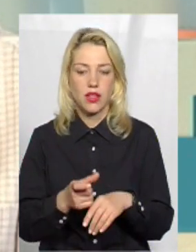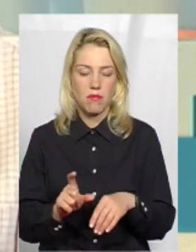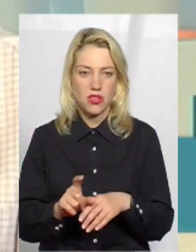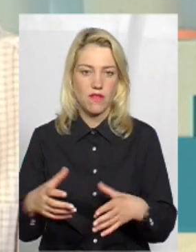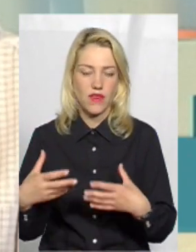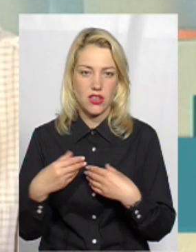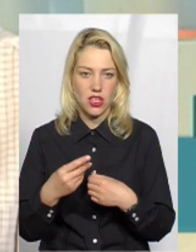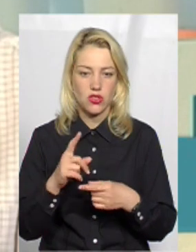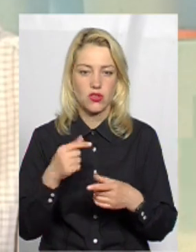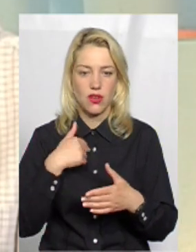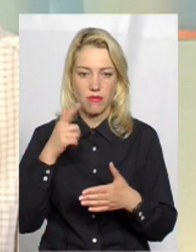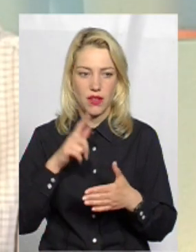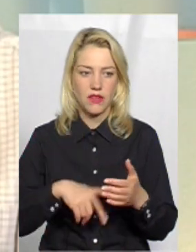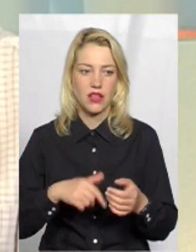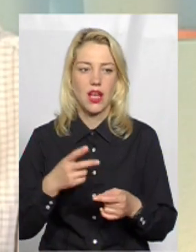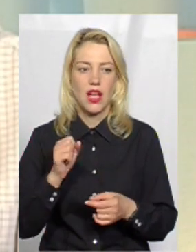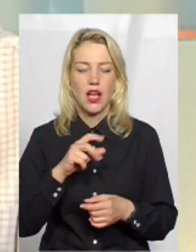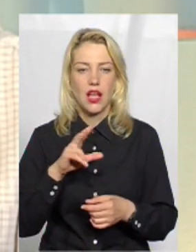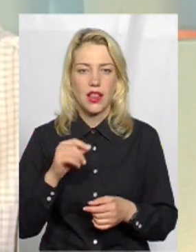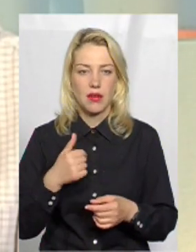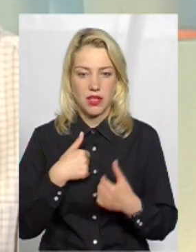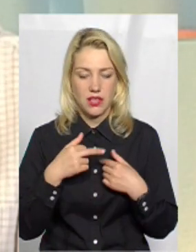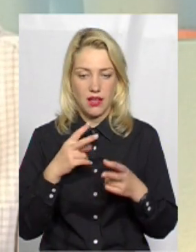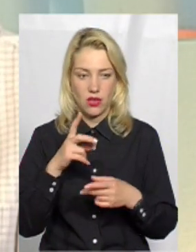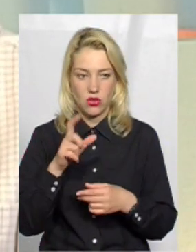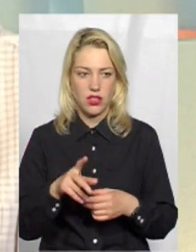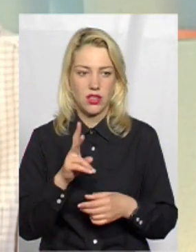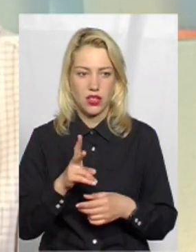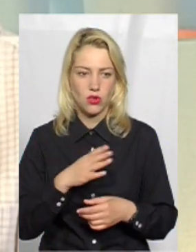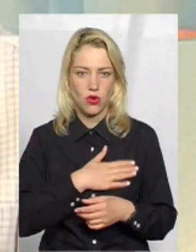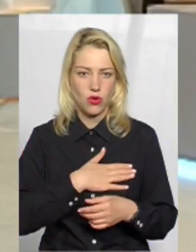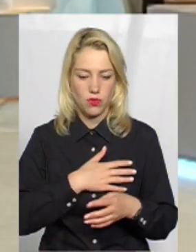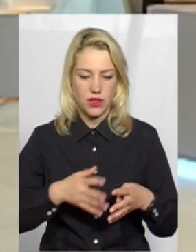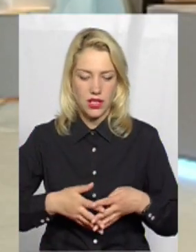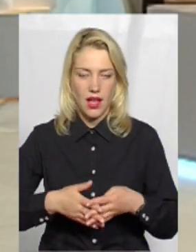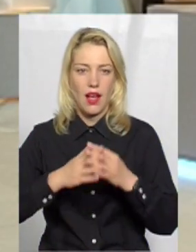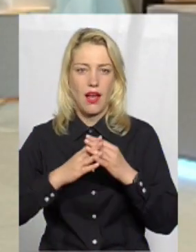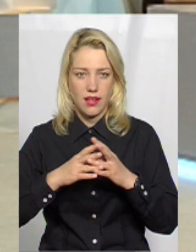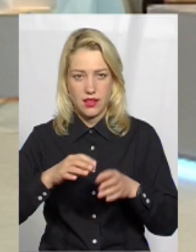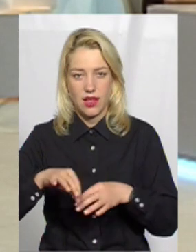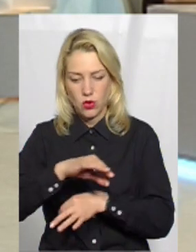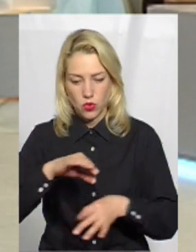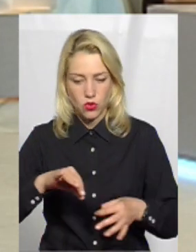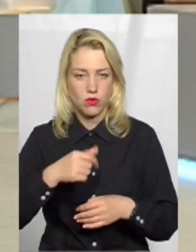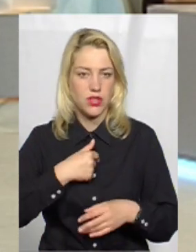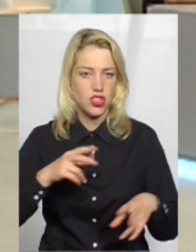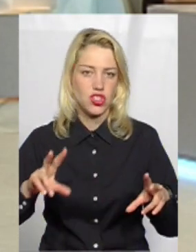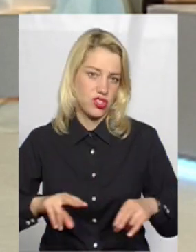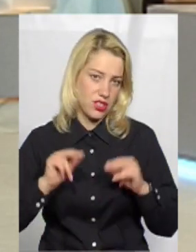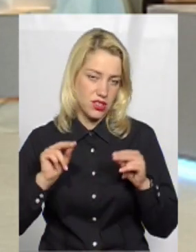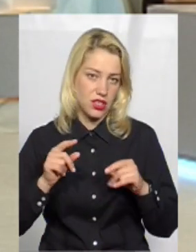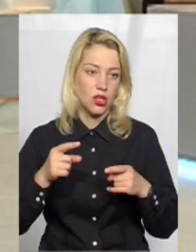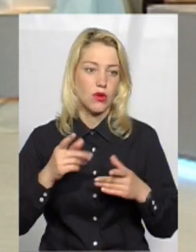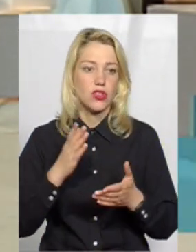вражає, звісно, що я впевнена. Але ось мені, як людині, яка любить архітектуру, у цьому плані дуже щастить, тому що